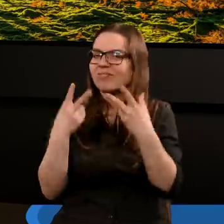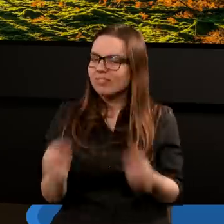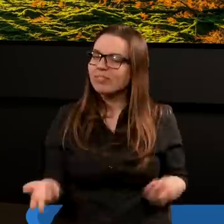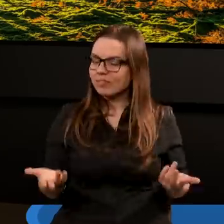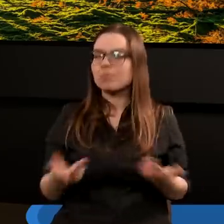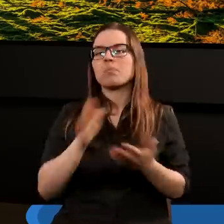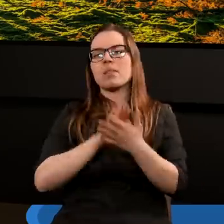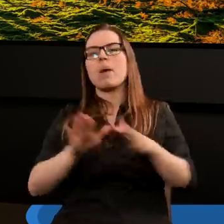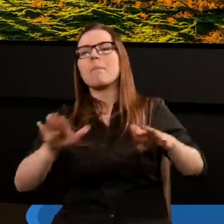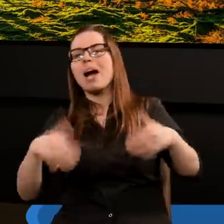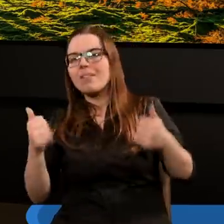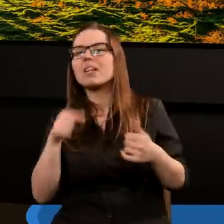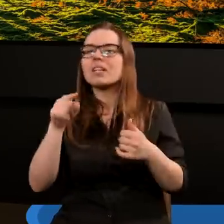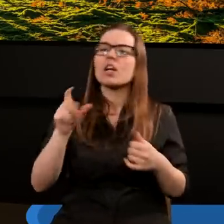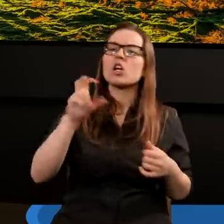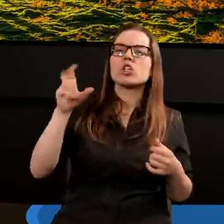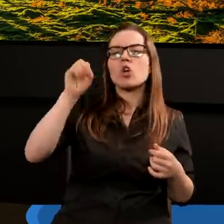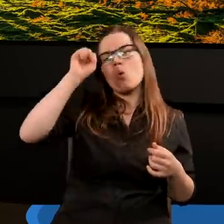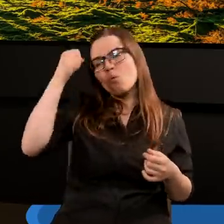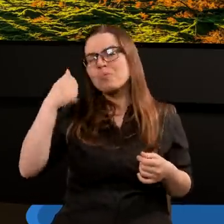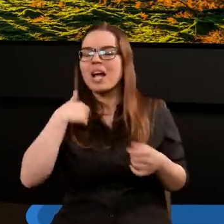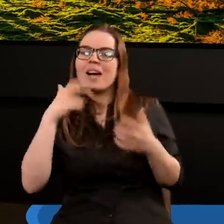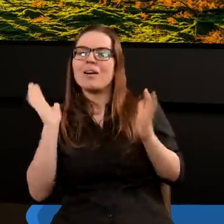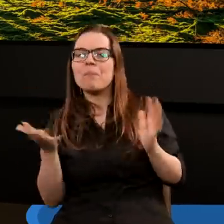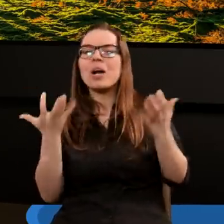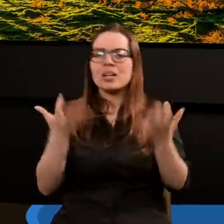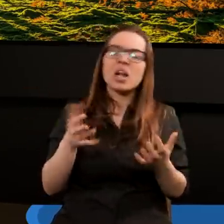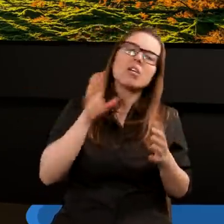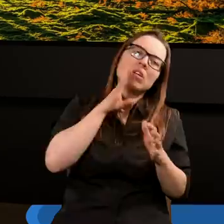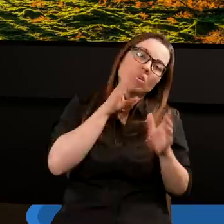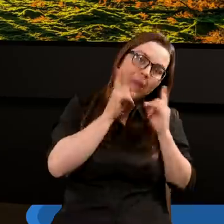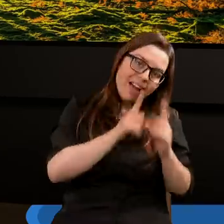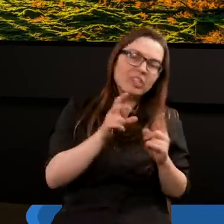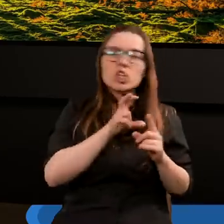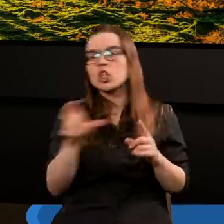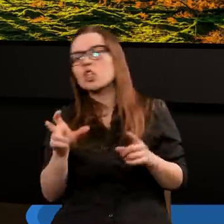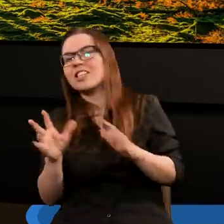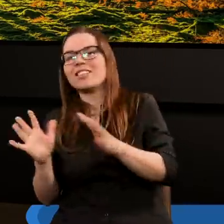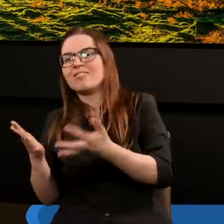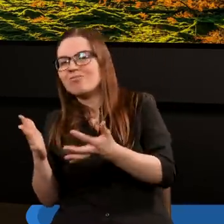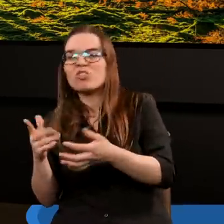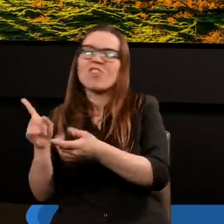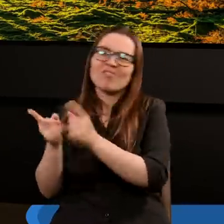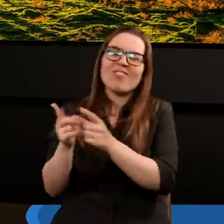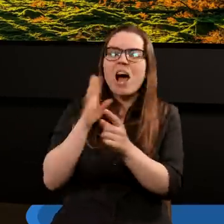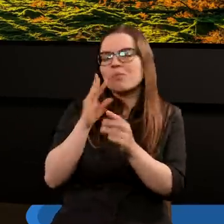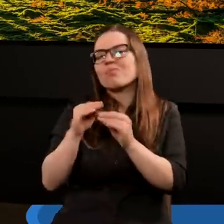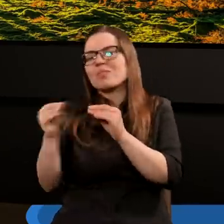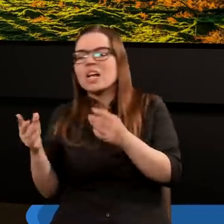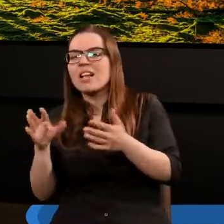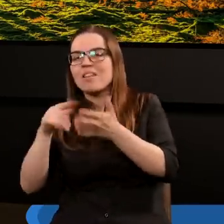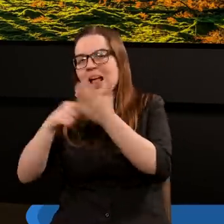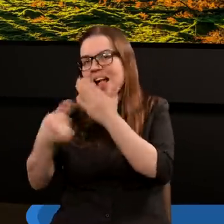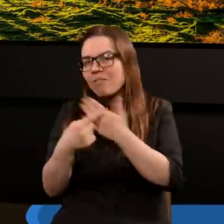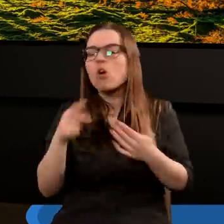bez względu na to, czy ktoś tam by się upierał, czy te plagi będą literalne, czy przenośne, to na pewno mówimy o czymś